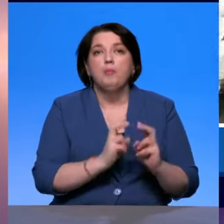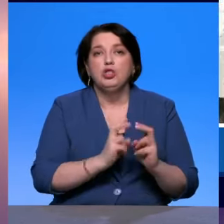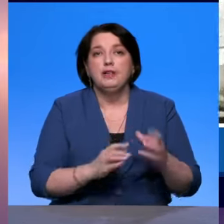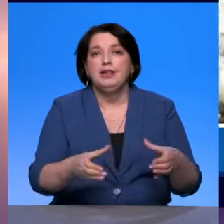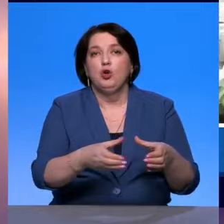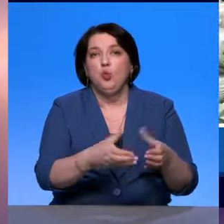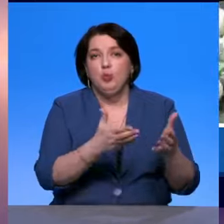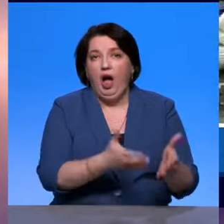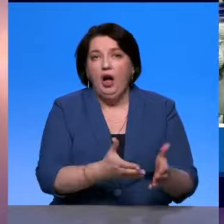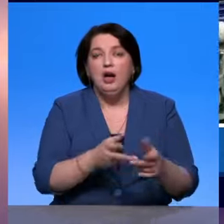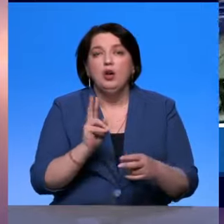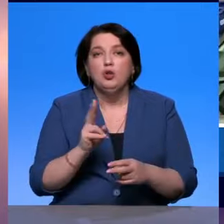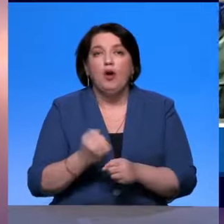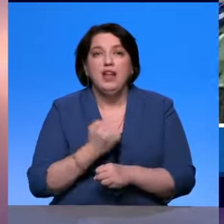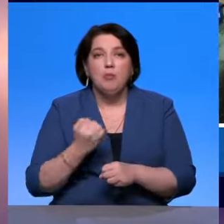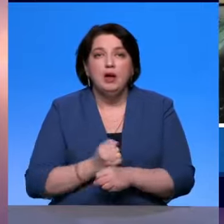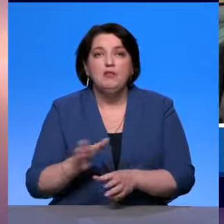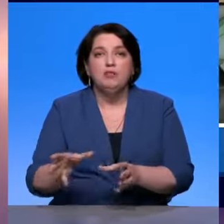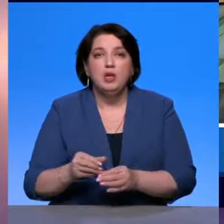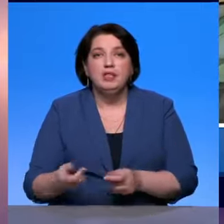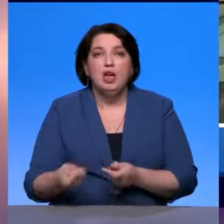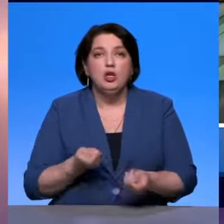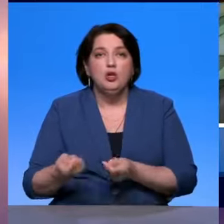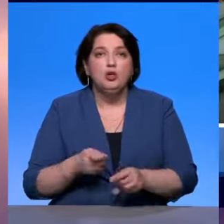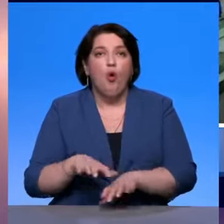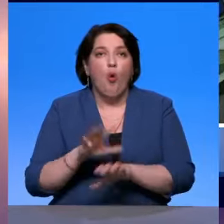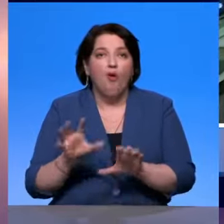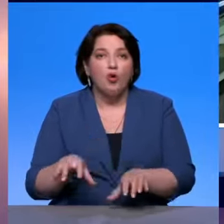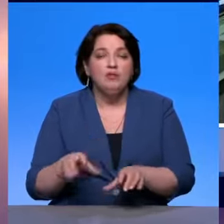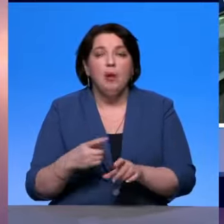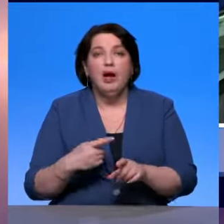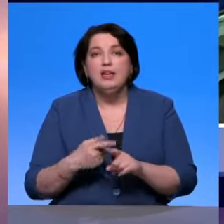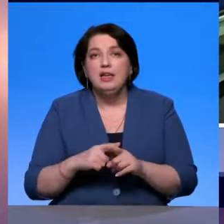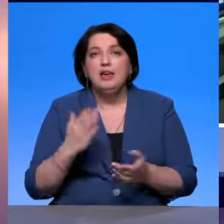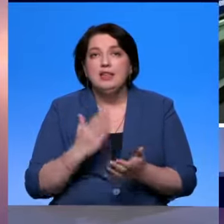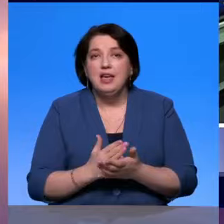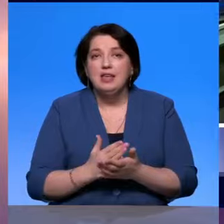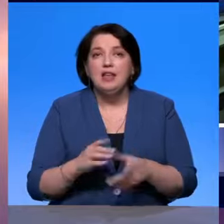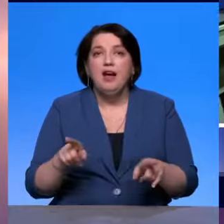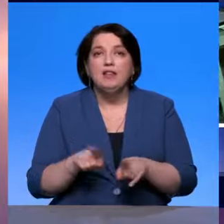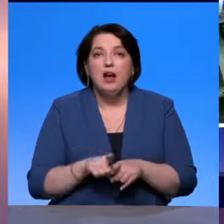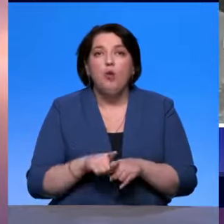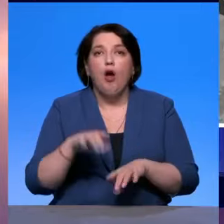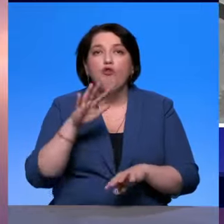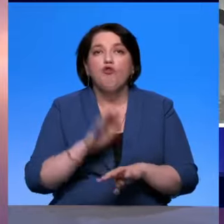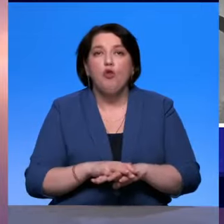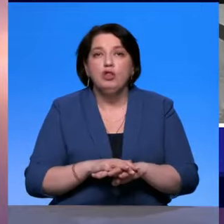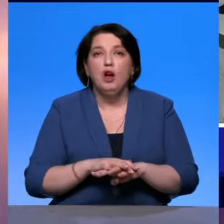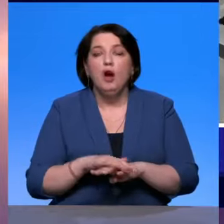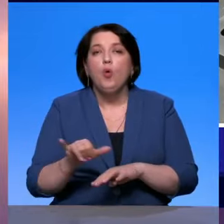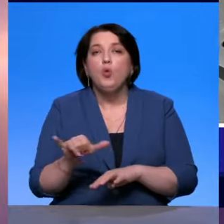властями вопрос того же самого маневренного фонда. Необходим маневренный фонд, куда привезти специалистов, если